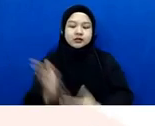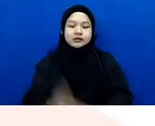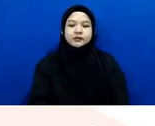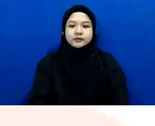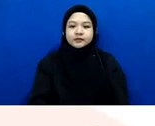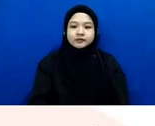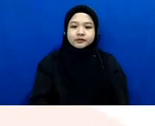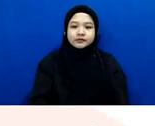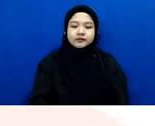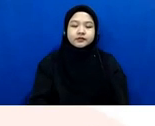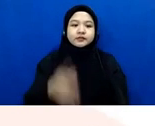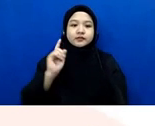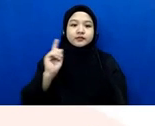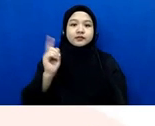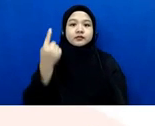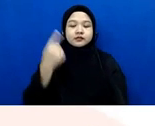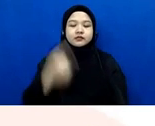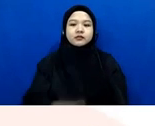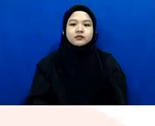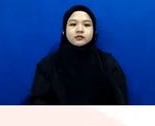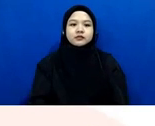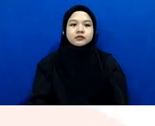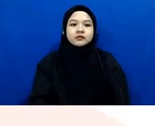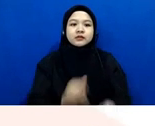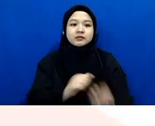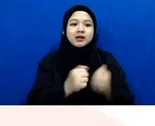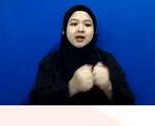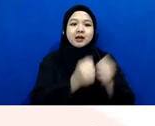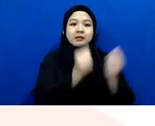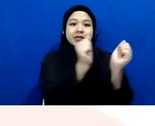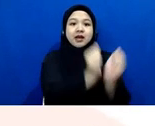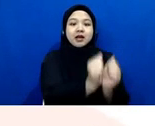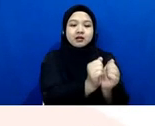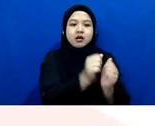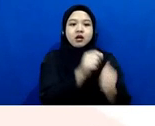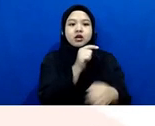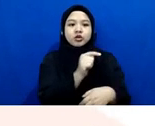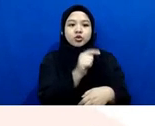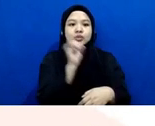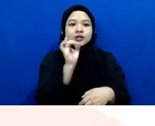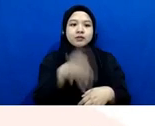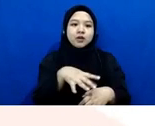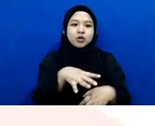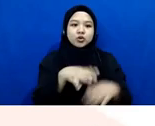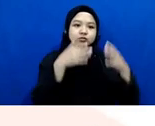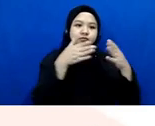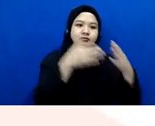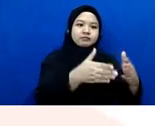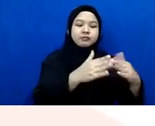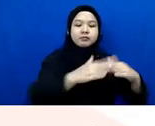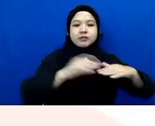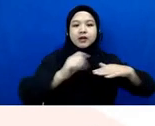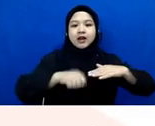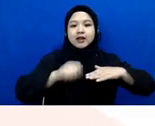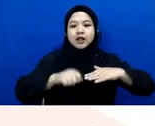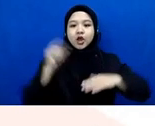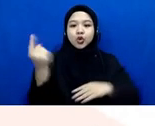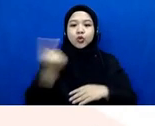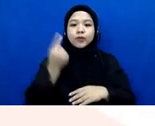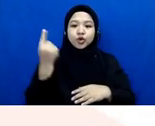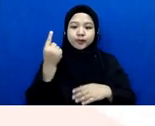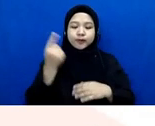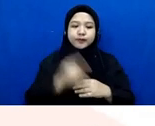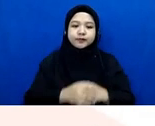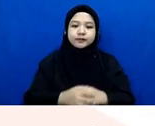yang pertama kalau untuk perkara pidana maka dia akan masuk ke dalam jurisdiksi peradilan umum di tingkat pertama